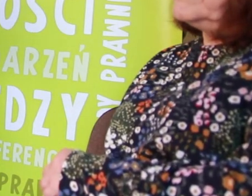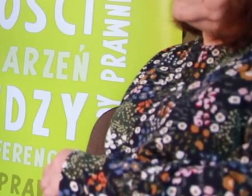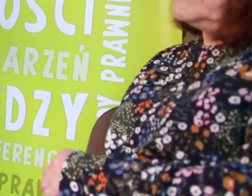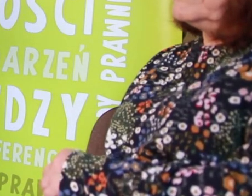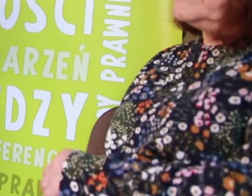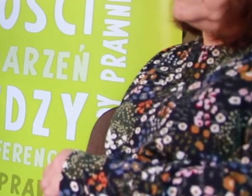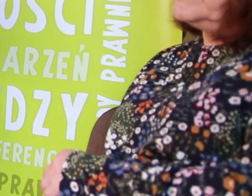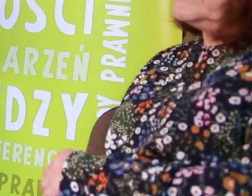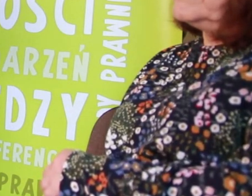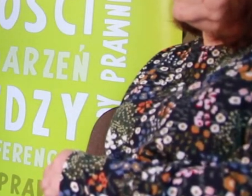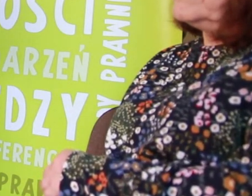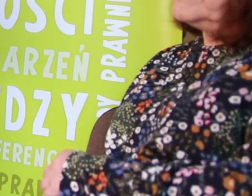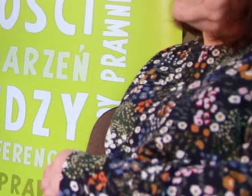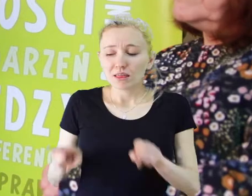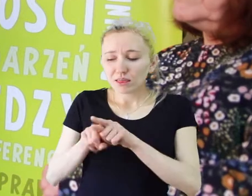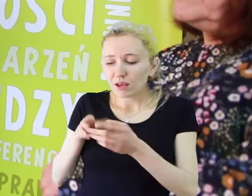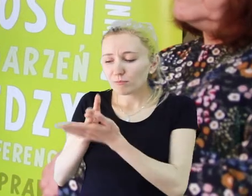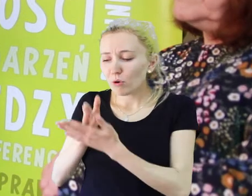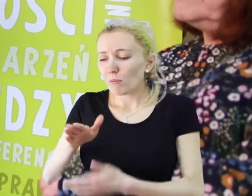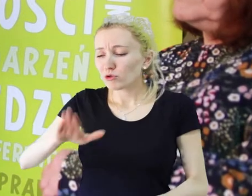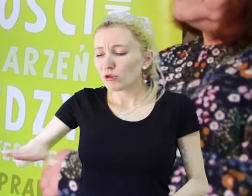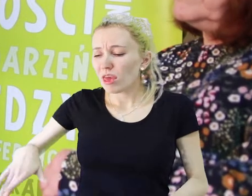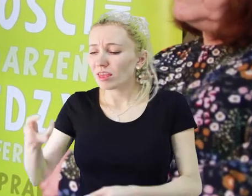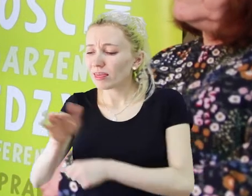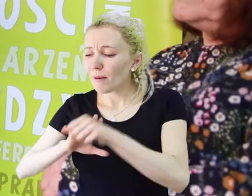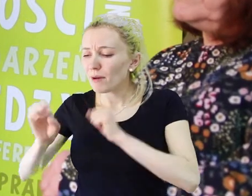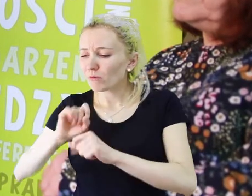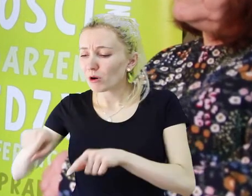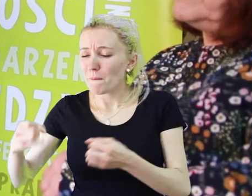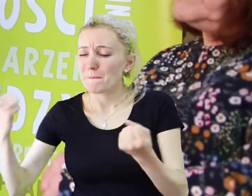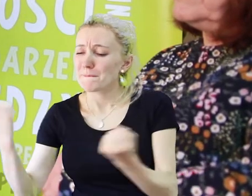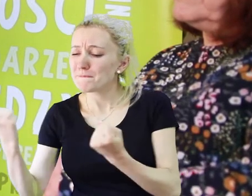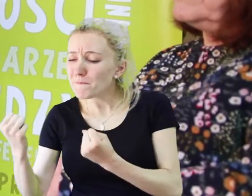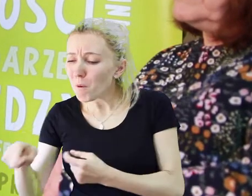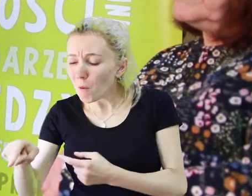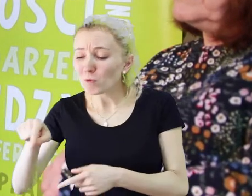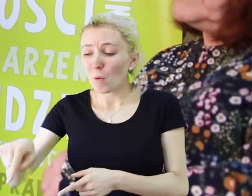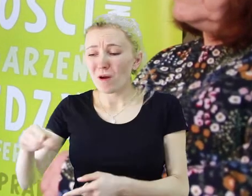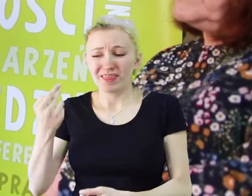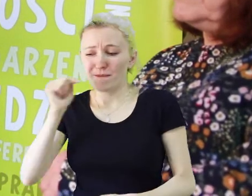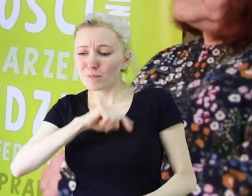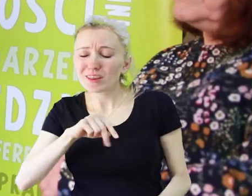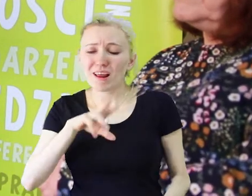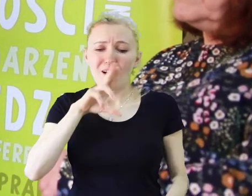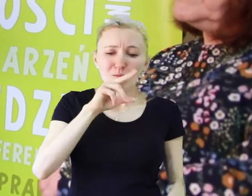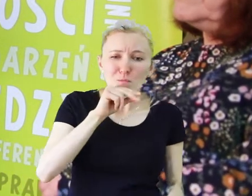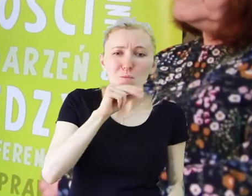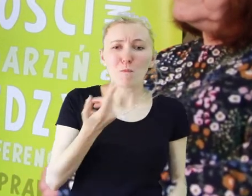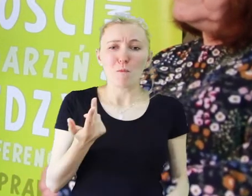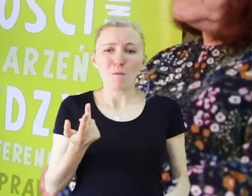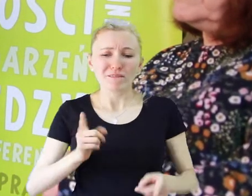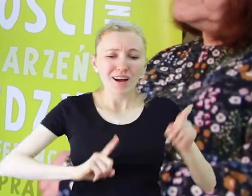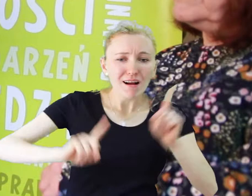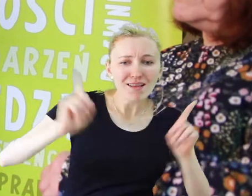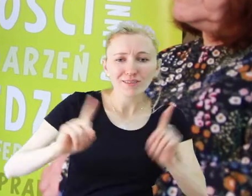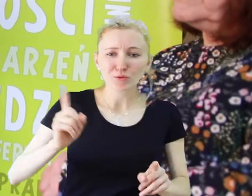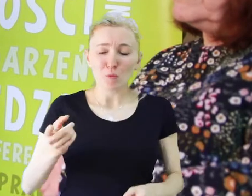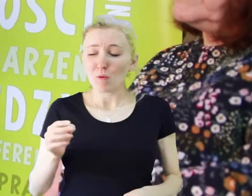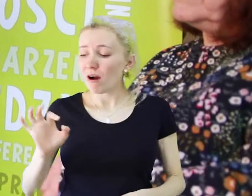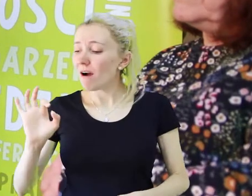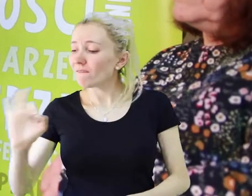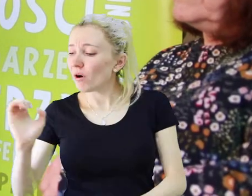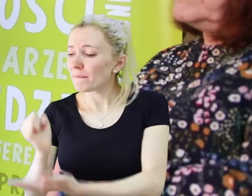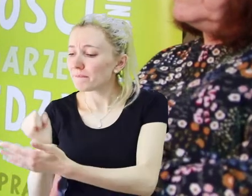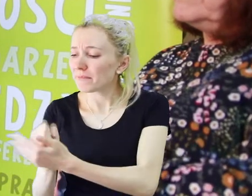Tylko trzeba działać dla tego dziecka. Szczególnie dla dzieci bardzo niepełnosprawnych, które same nie są w stanie powiedzieć,